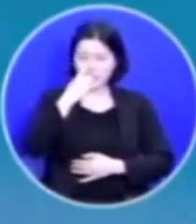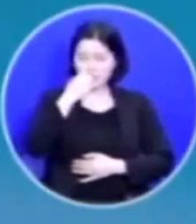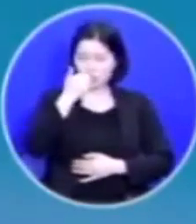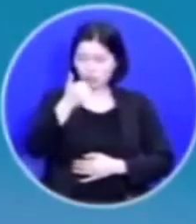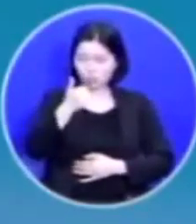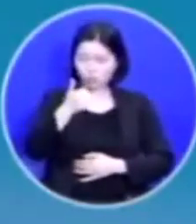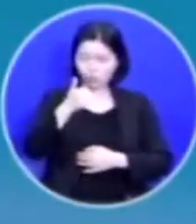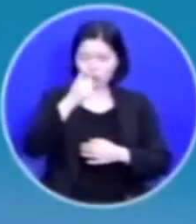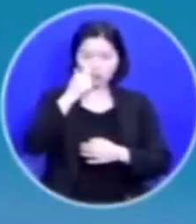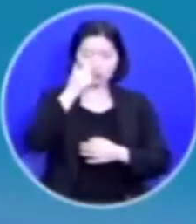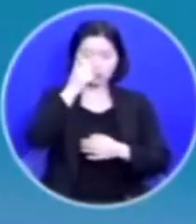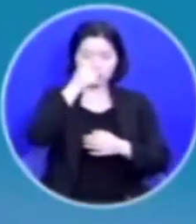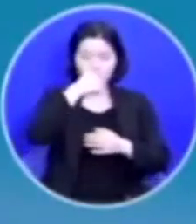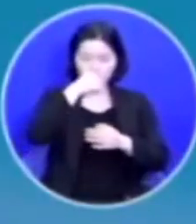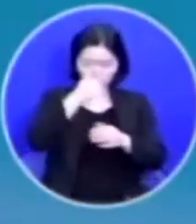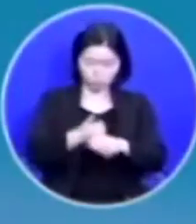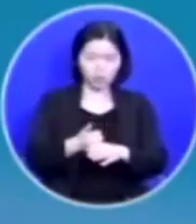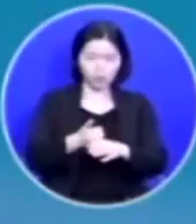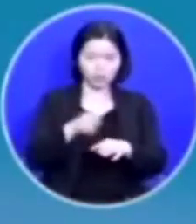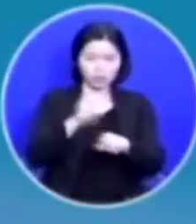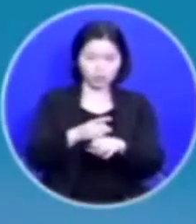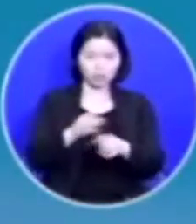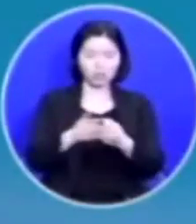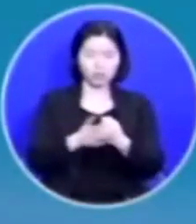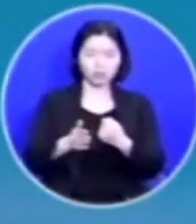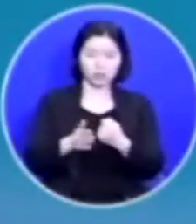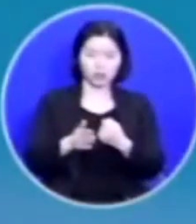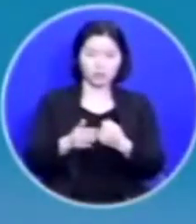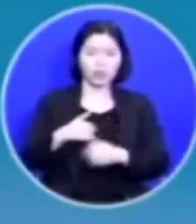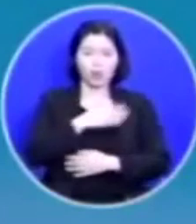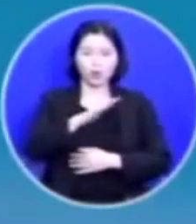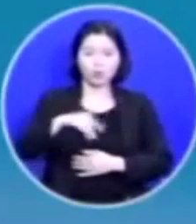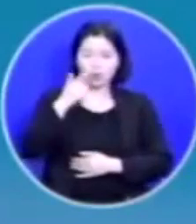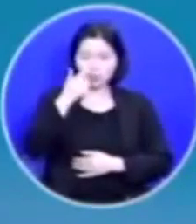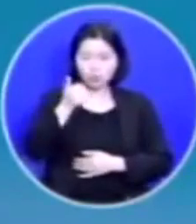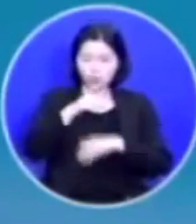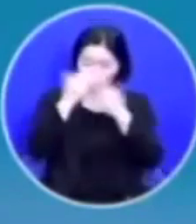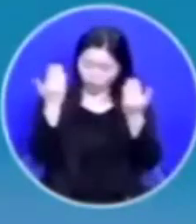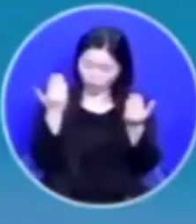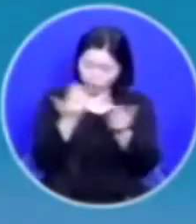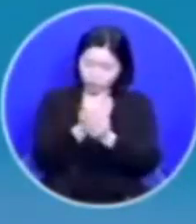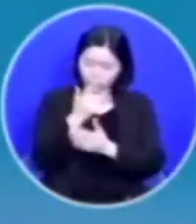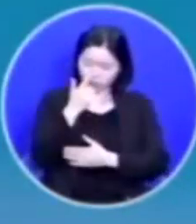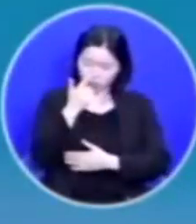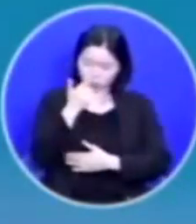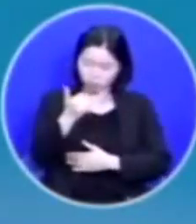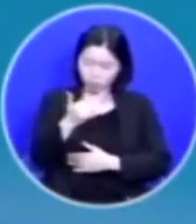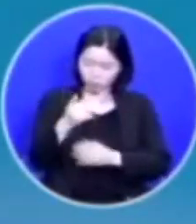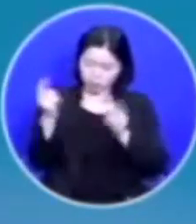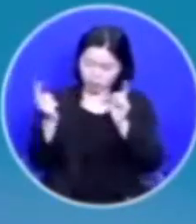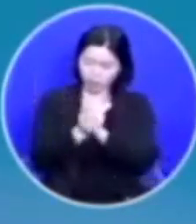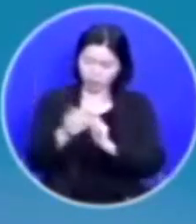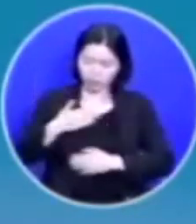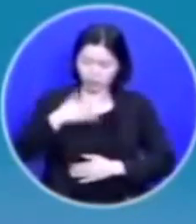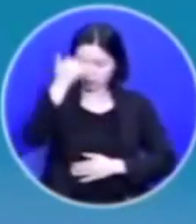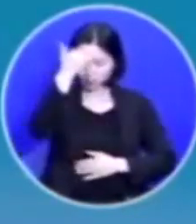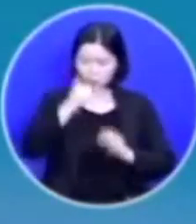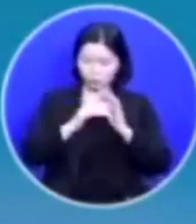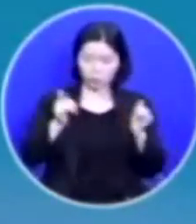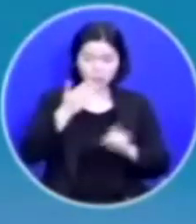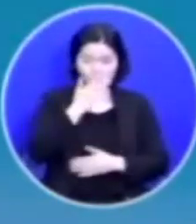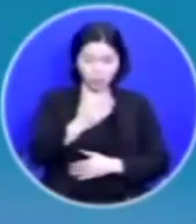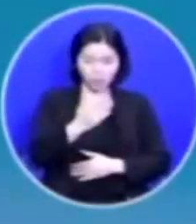좋은 부모님 완벽하고 완전하신 부모님을 만나면 나는 효자가 될까? 그렇지 않다는 겁니다